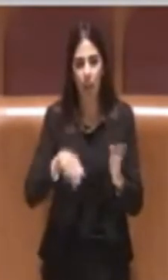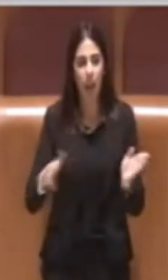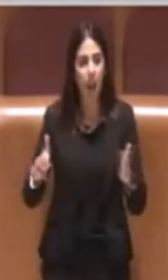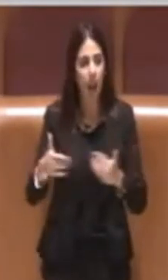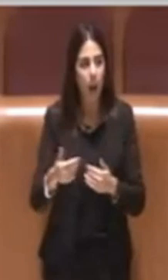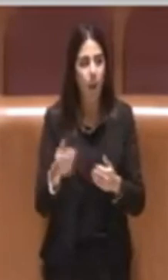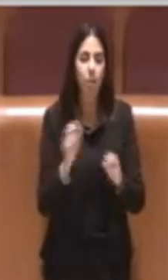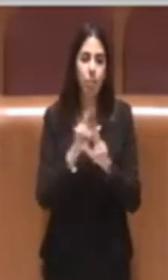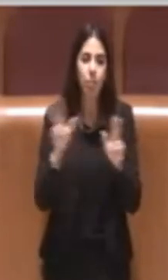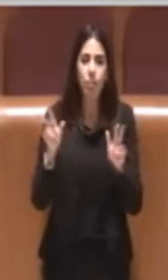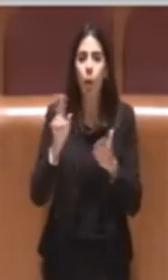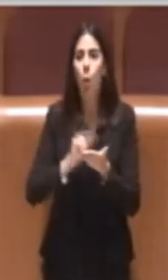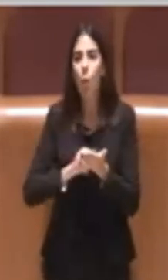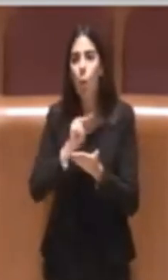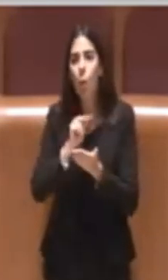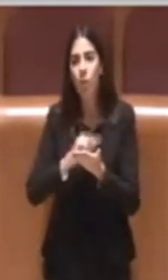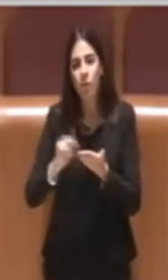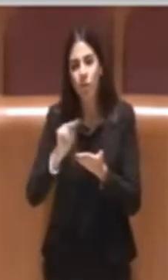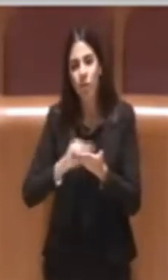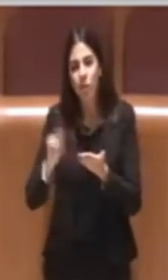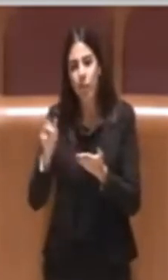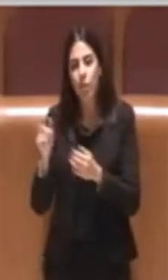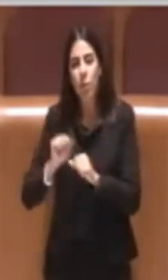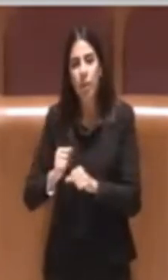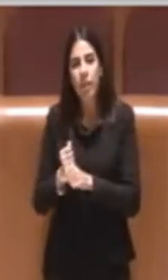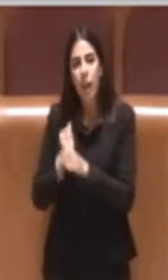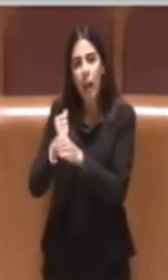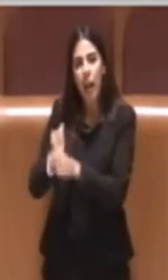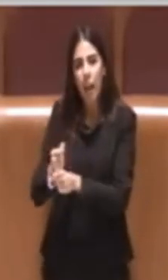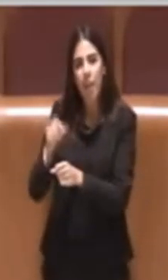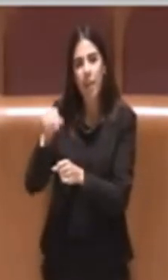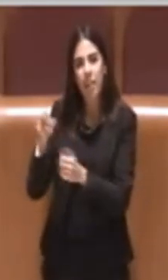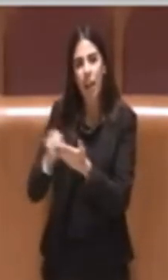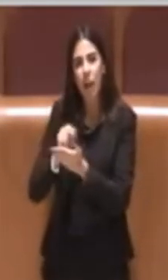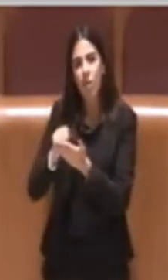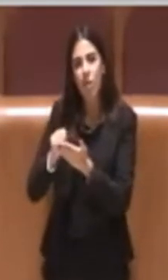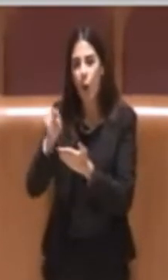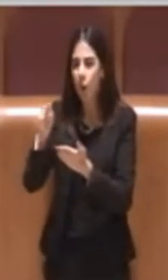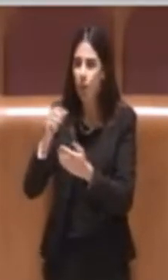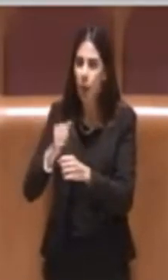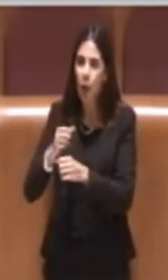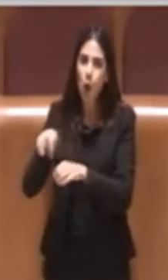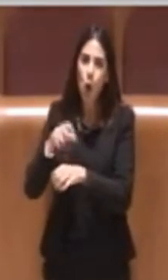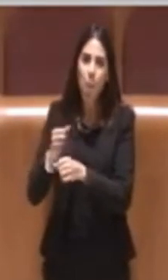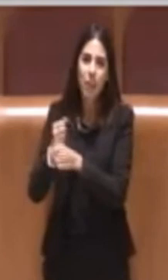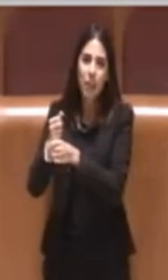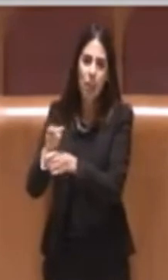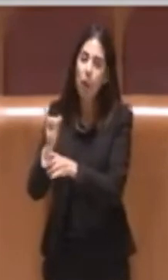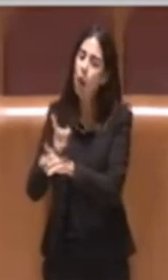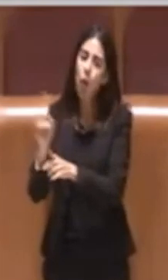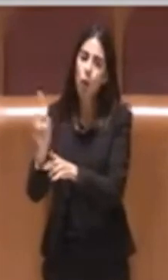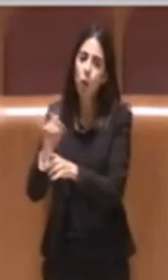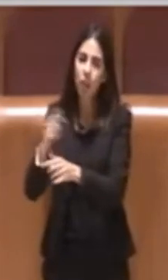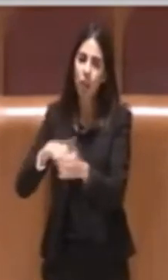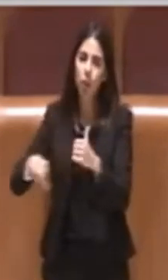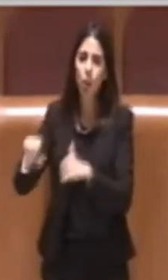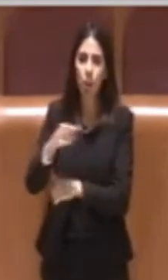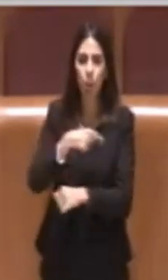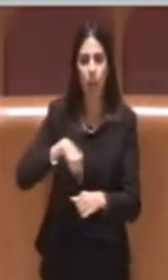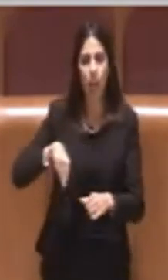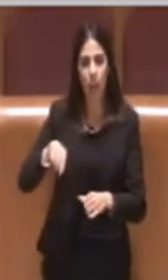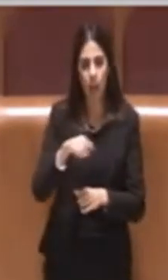agli uffici di rappresentare questo voto al commissario che dunque non dovrà sostituirsi a noi.